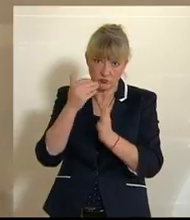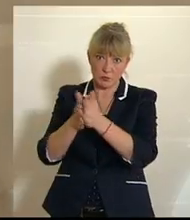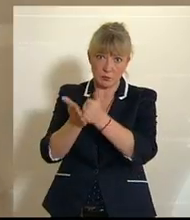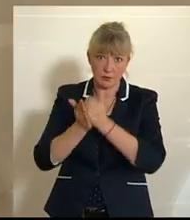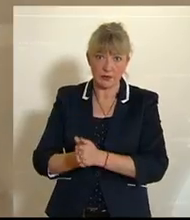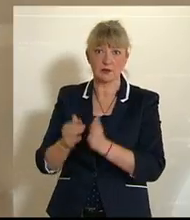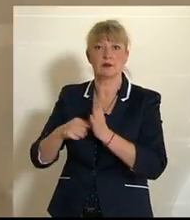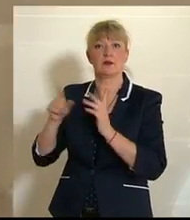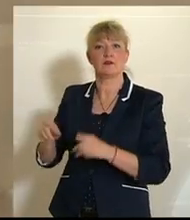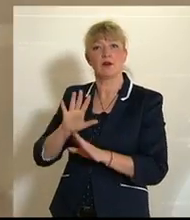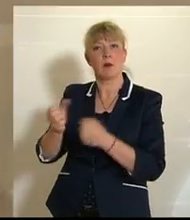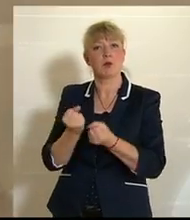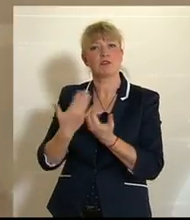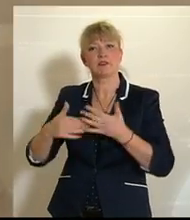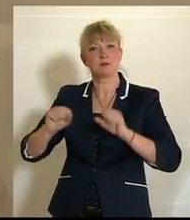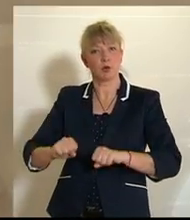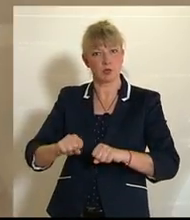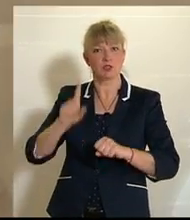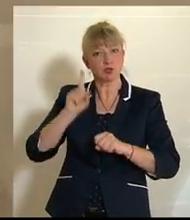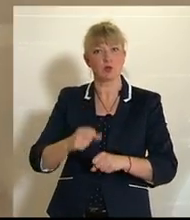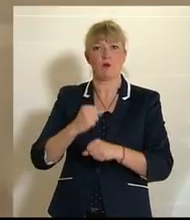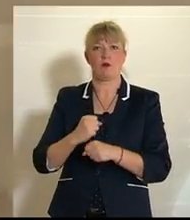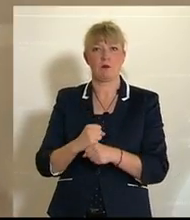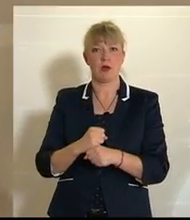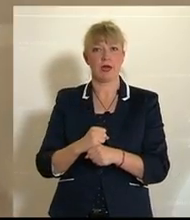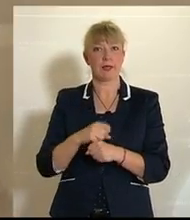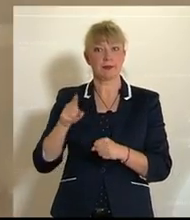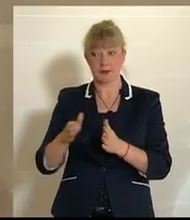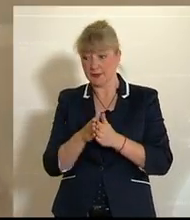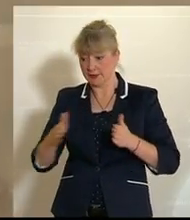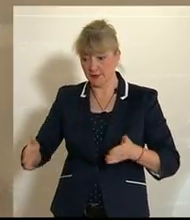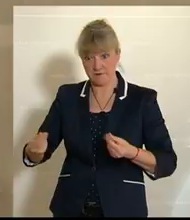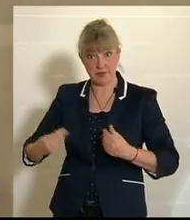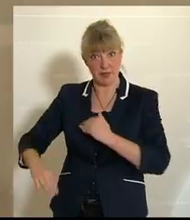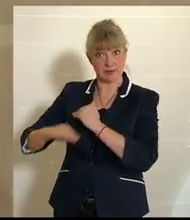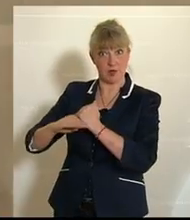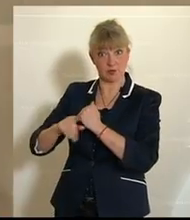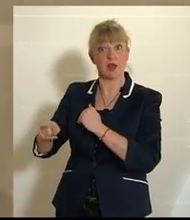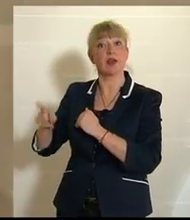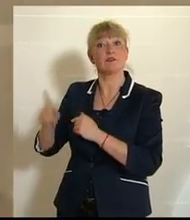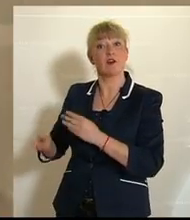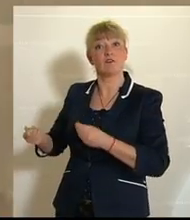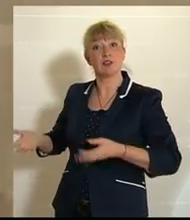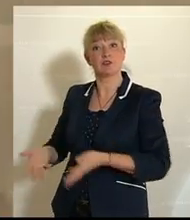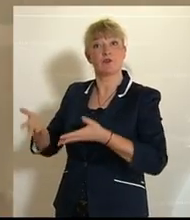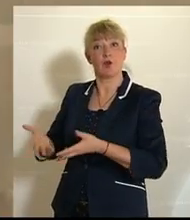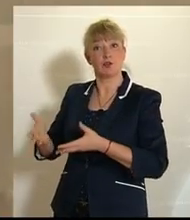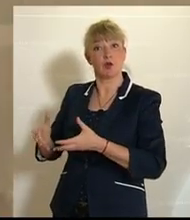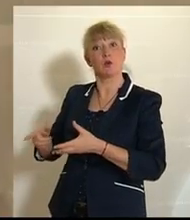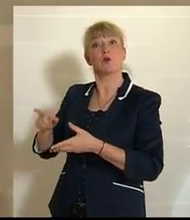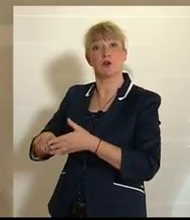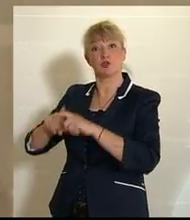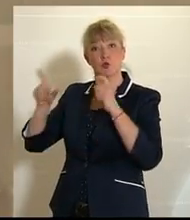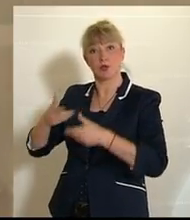alles im Rahmen seiner politischen Möglichkeiten zu unternehmen und innerhalb des Finanzausgleichs die Erhöhung der finanziellen Förderungen der